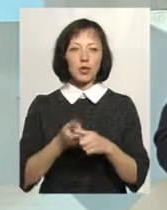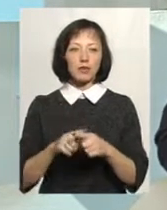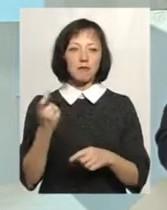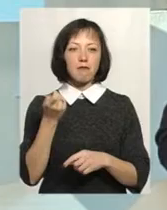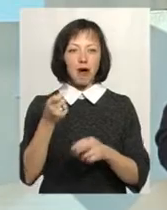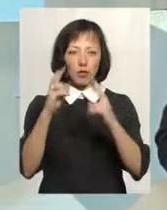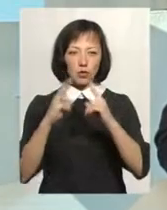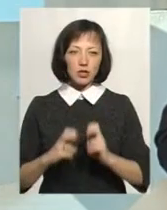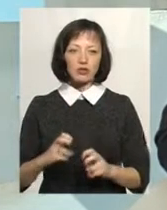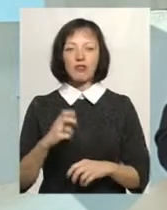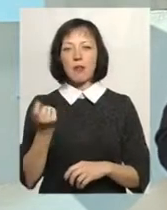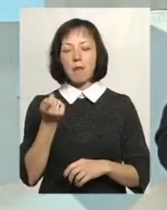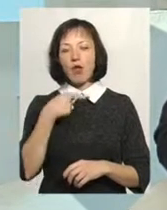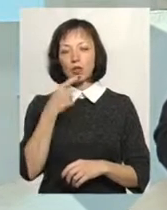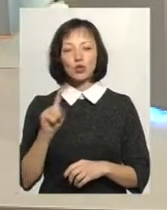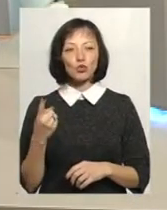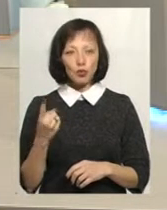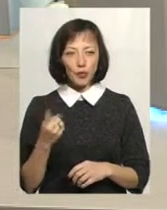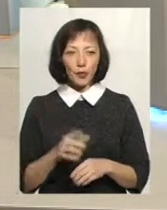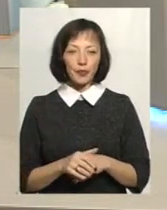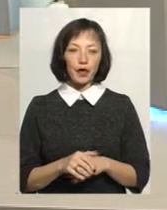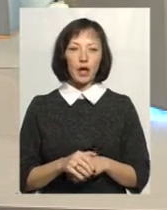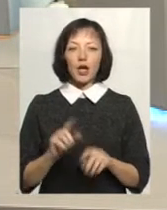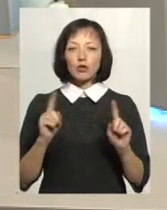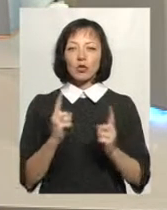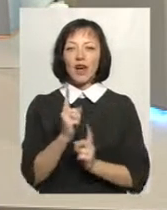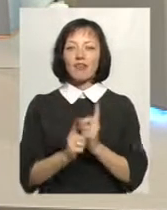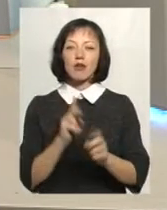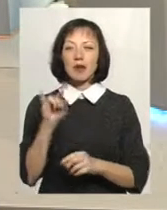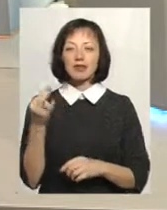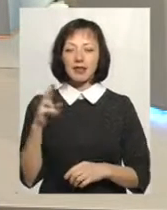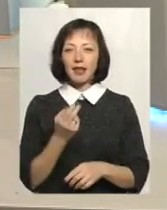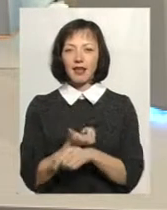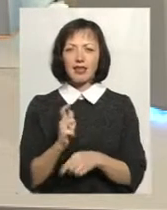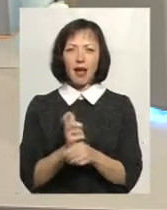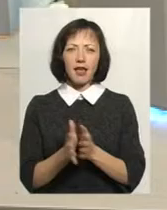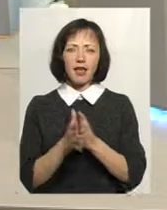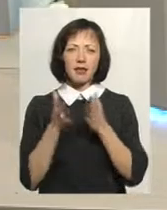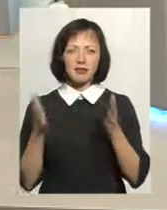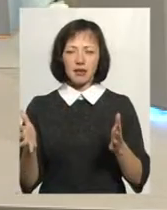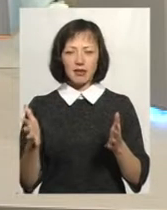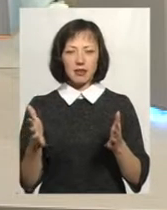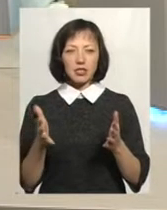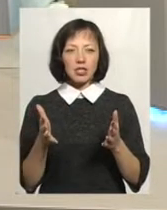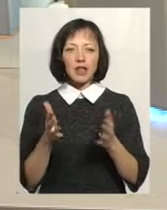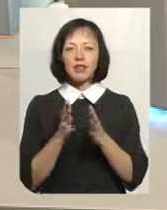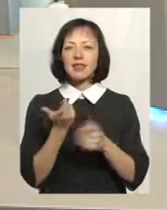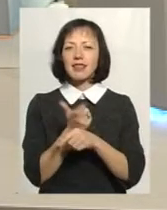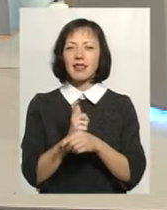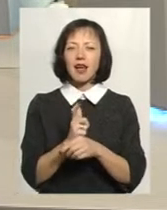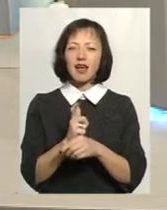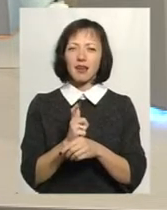досліджували, мало говорили. Чому? Тому що реформація, напевно, найяскравіше, як суспільно